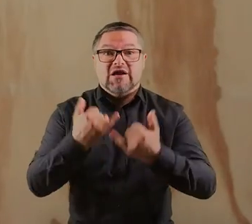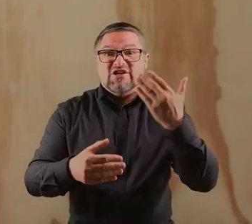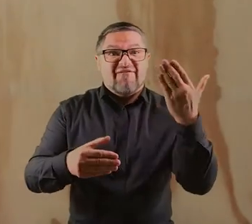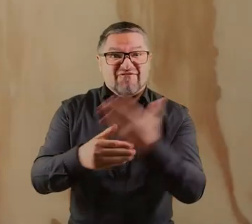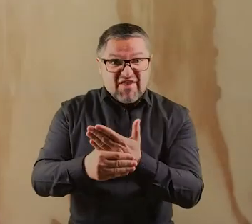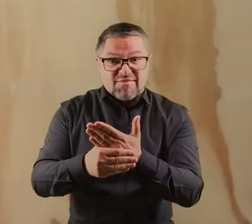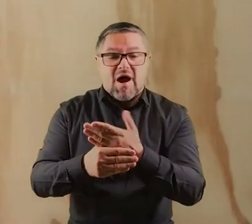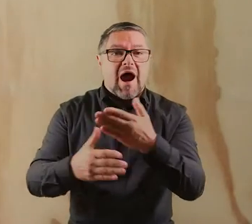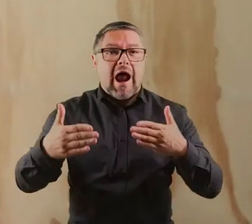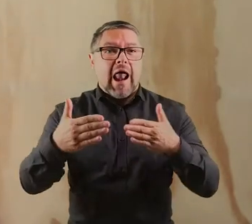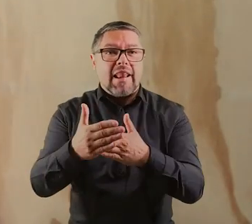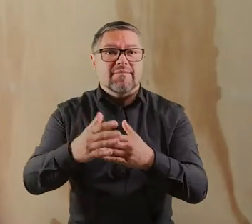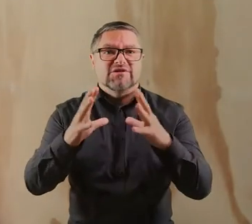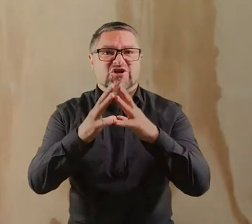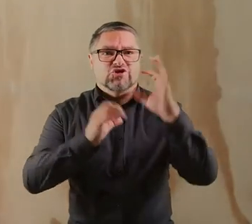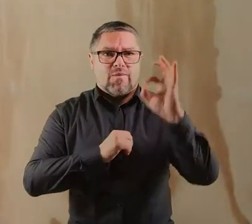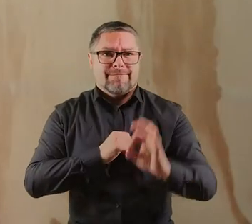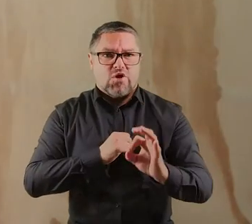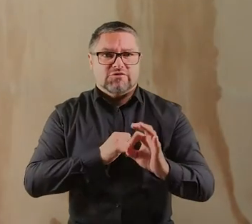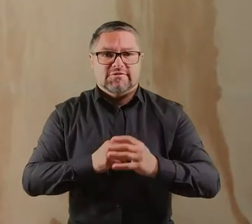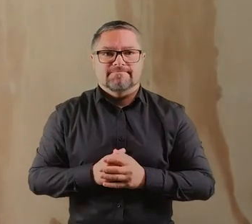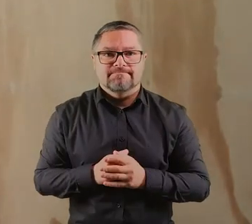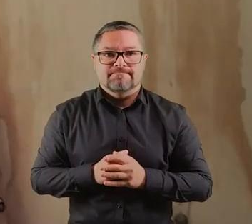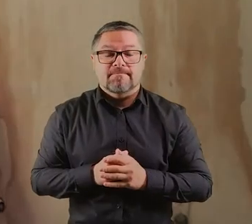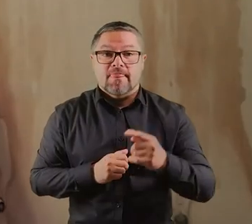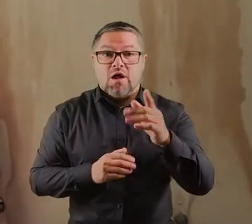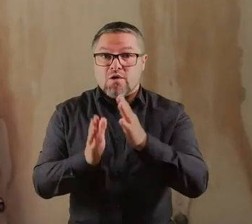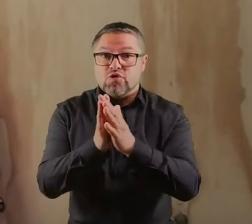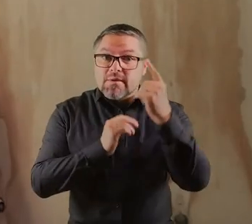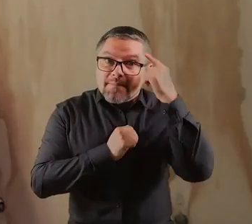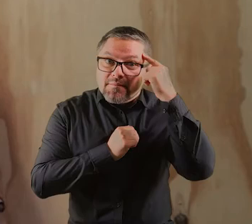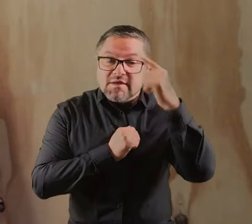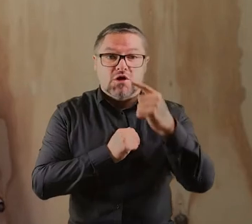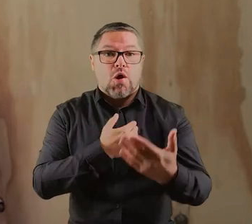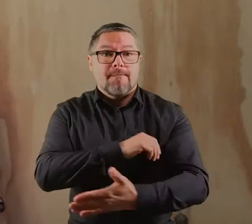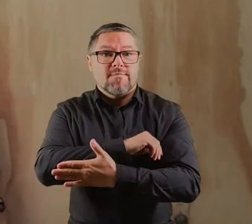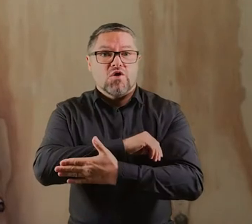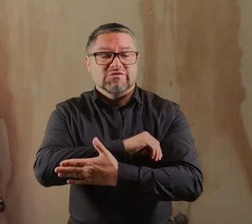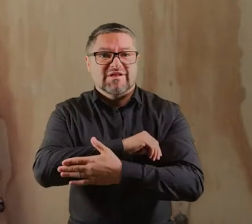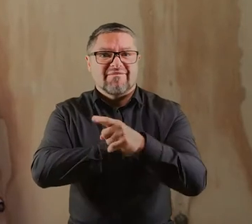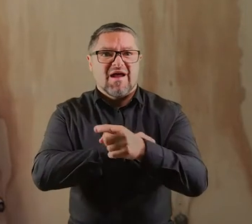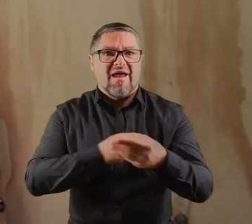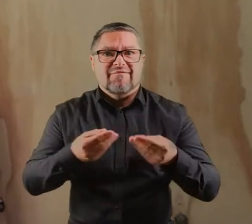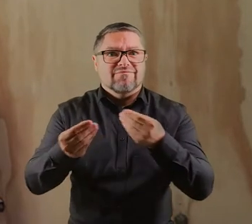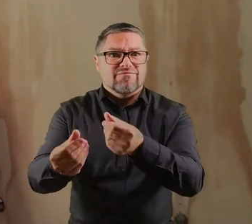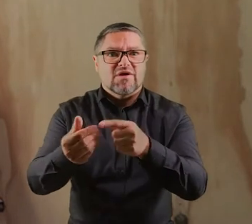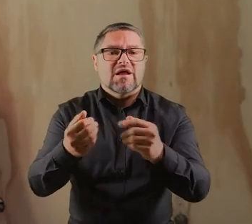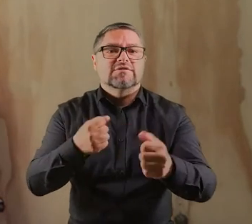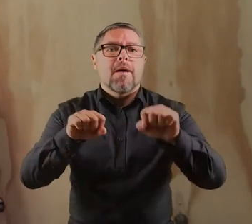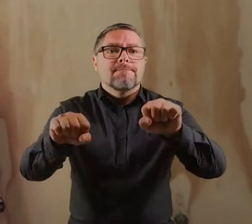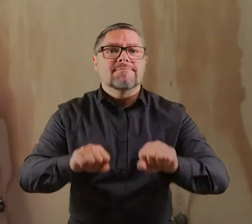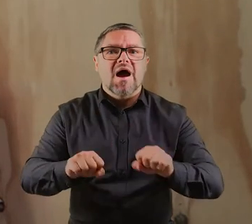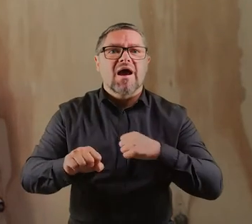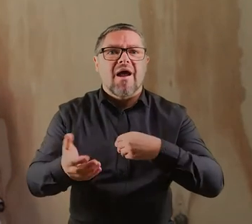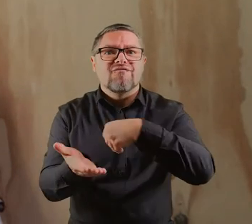natomiast w przypadku firm limit wynosi do 10%. Proszę pamiętać, że podstawą do rozliczenia jest bankowy dowód